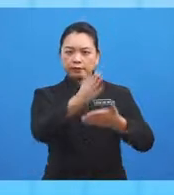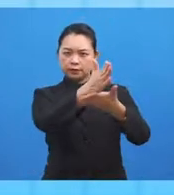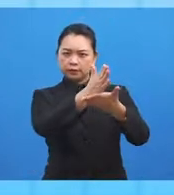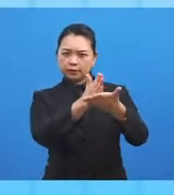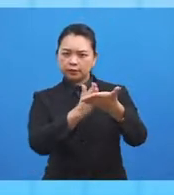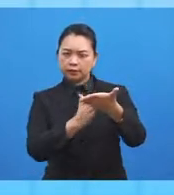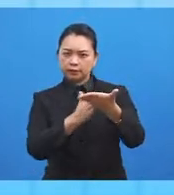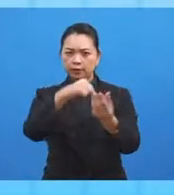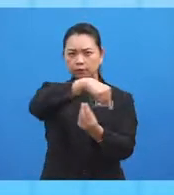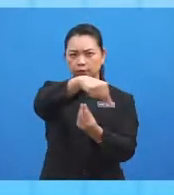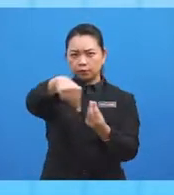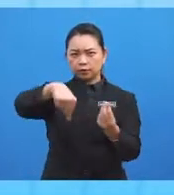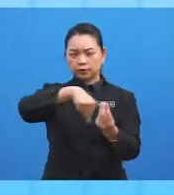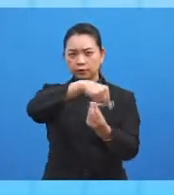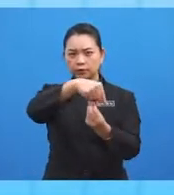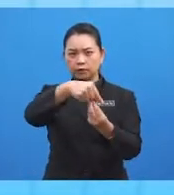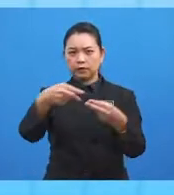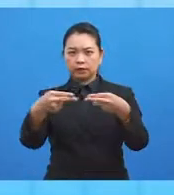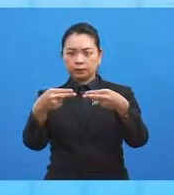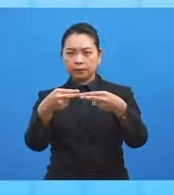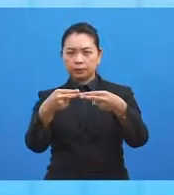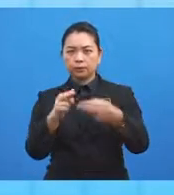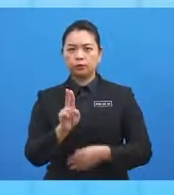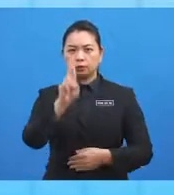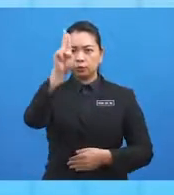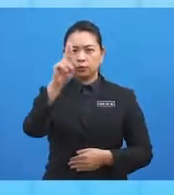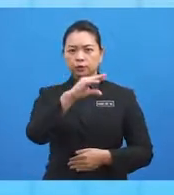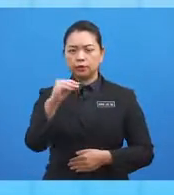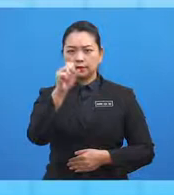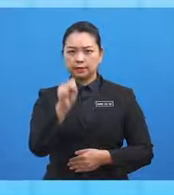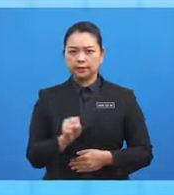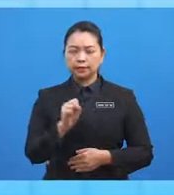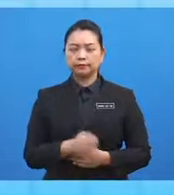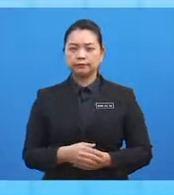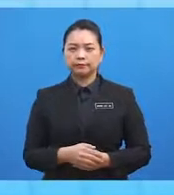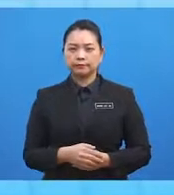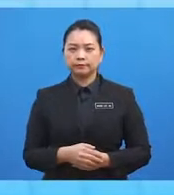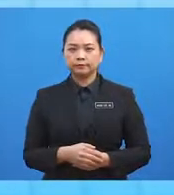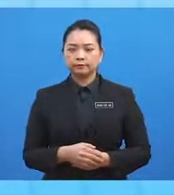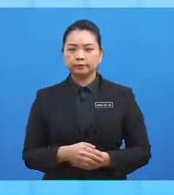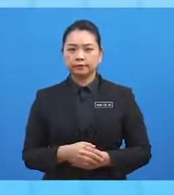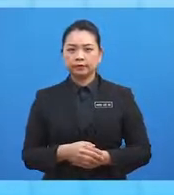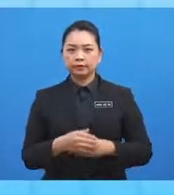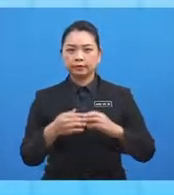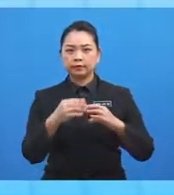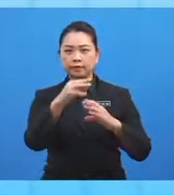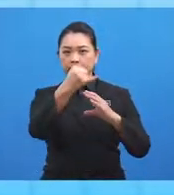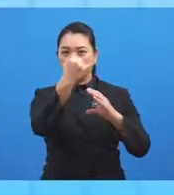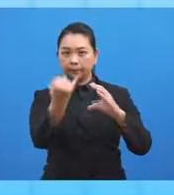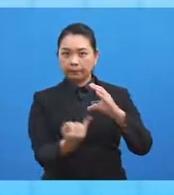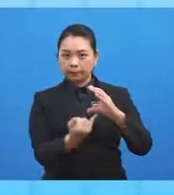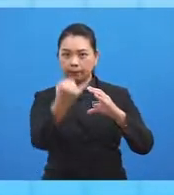yang menyambungkan kutub utara dan kutub selatan dikenali sebagai meridian.